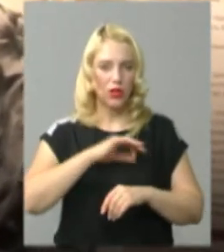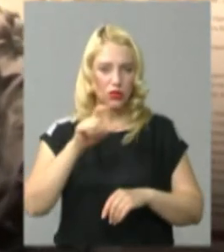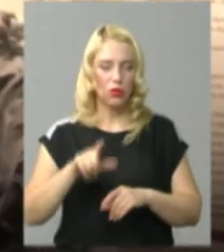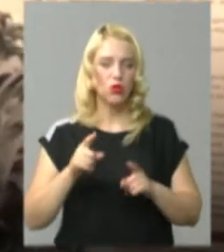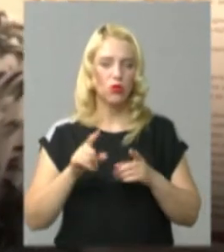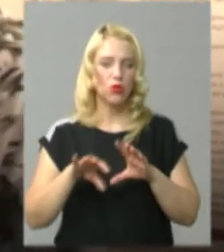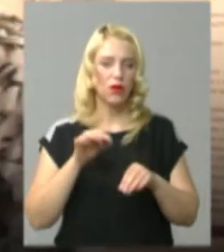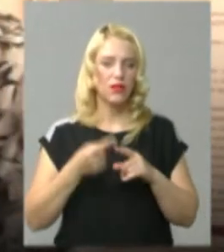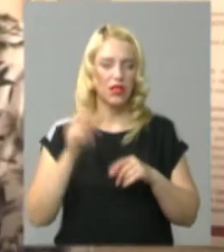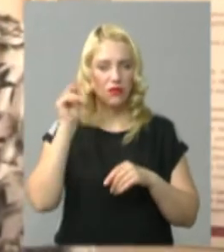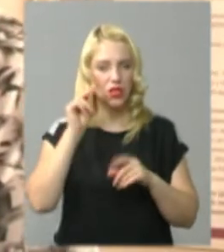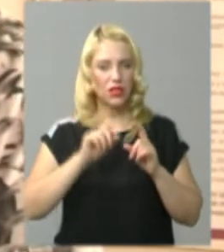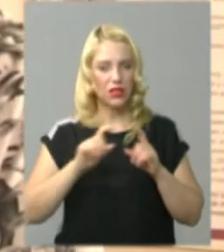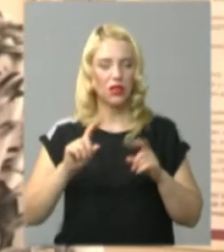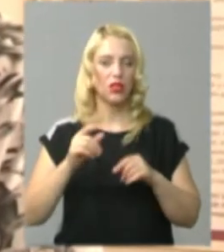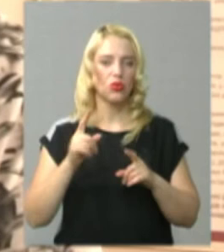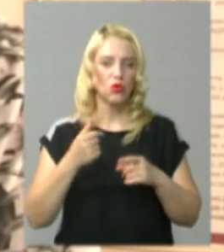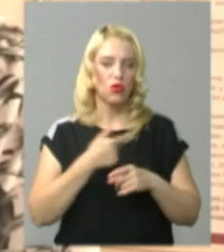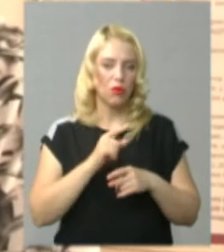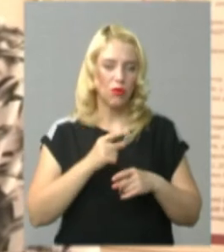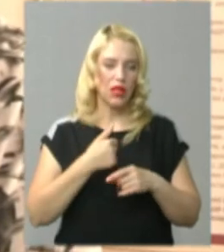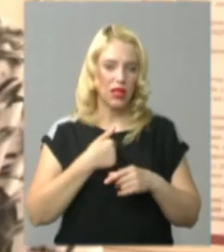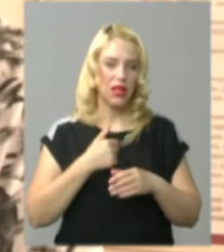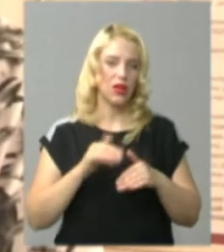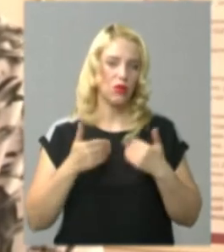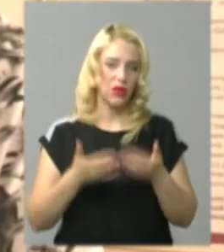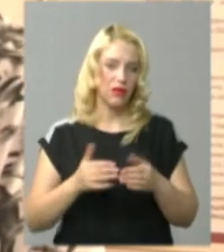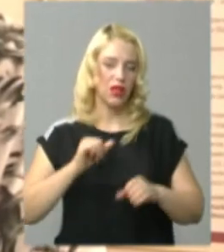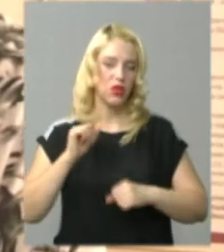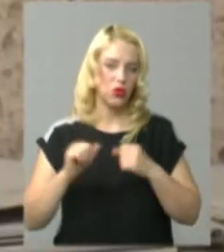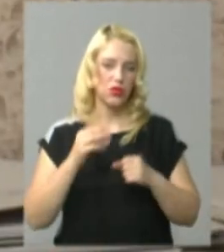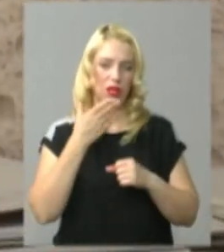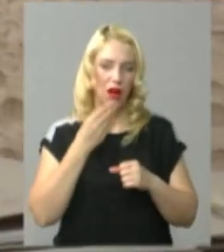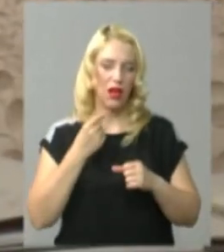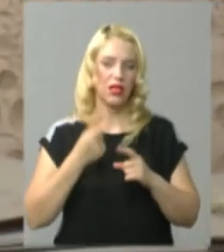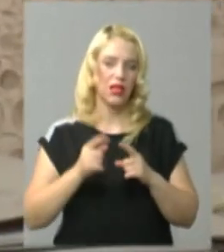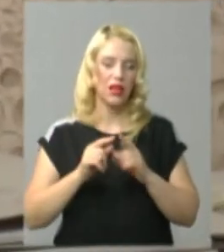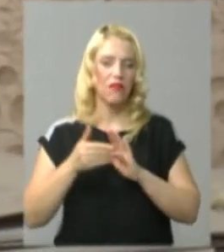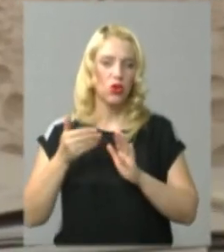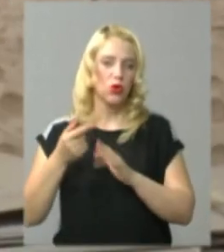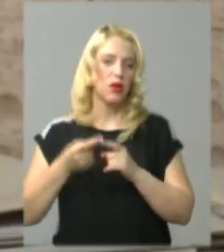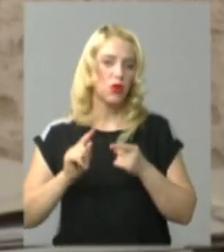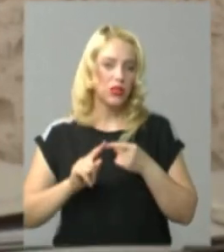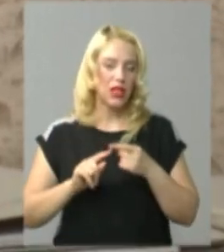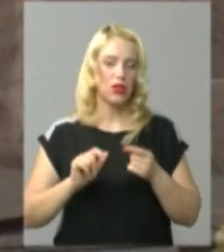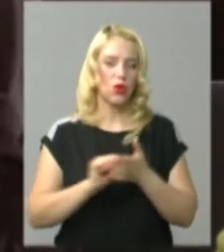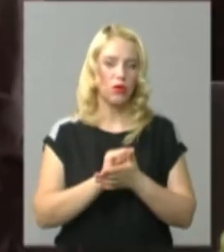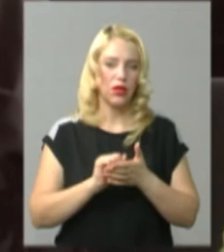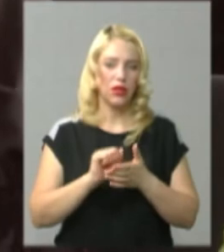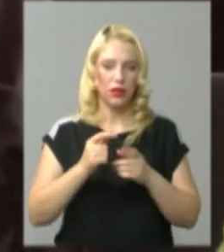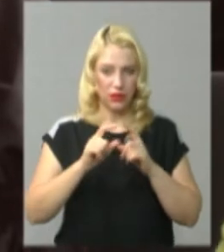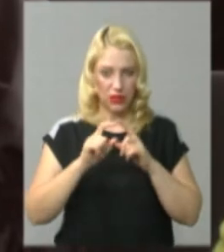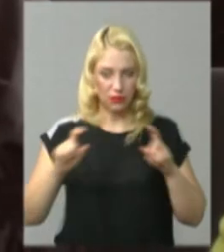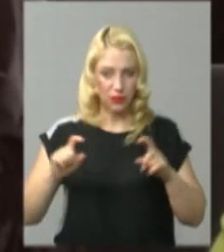навчальний заклад, тому що мені його рекомендували друзі та гарні відгуки на ньому в інтернеті. Ірина Рожук розповідає про перелік документів, які